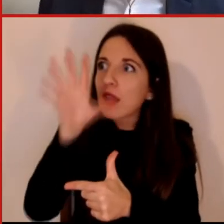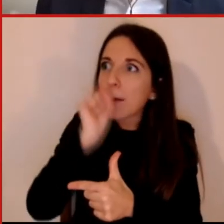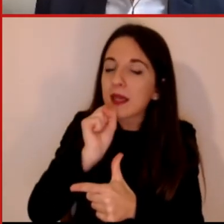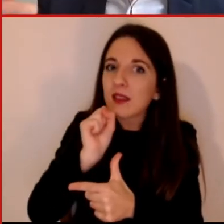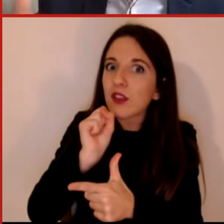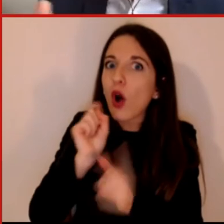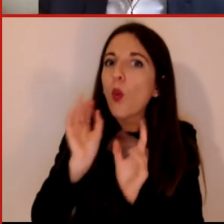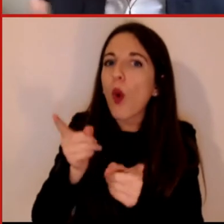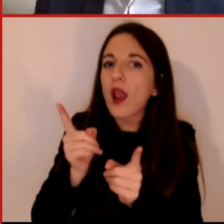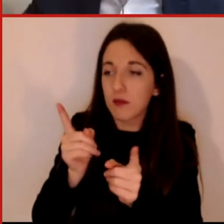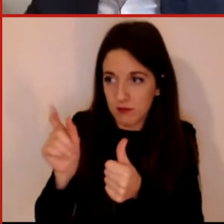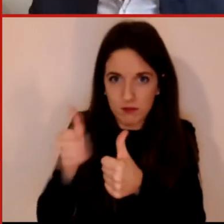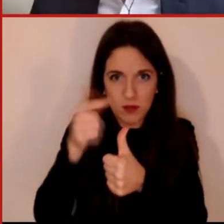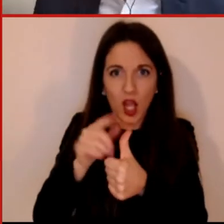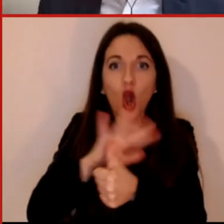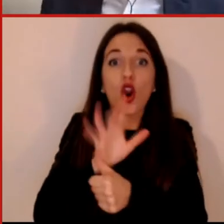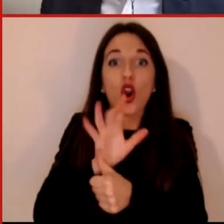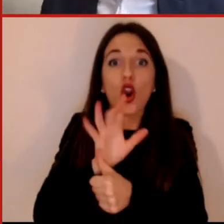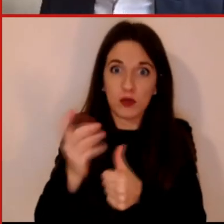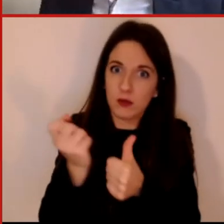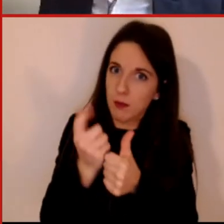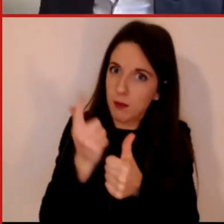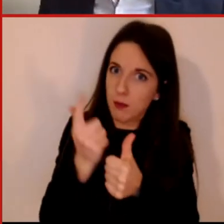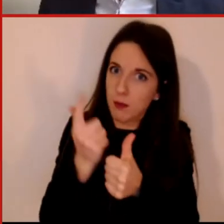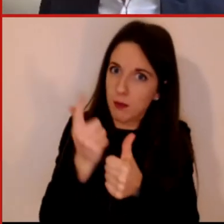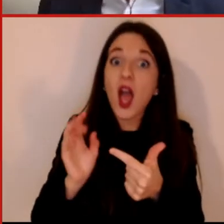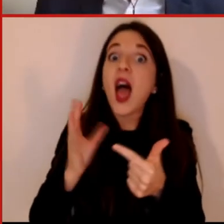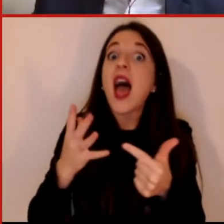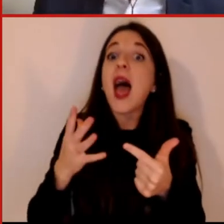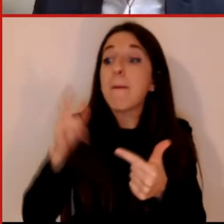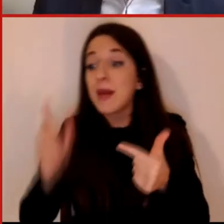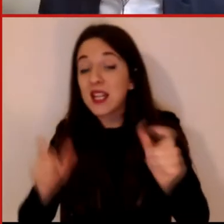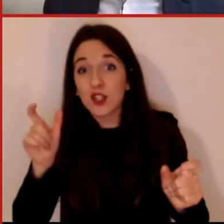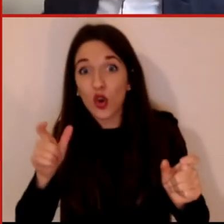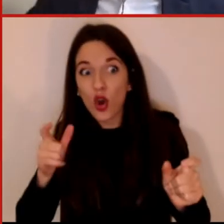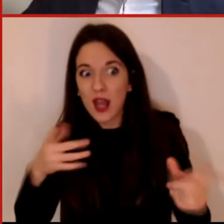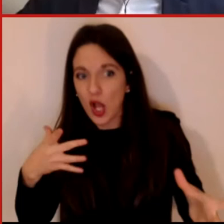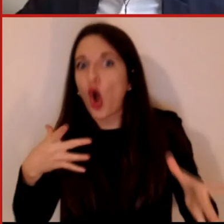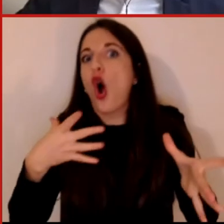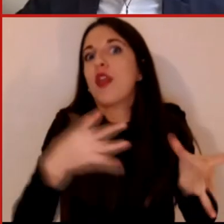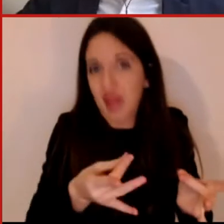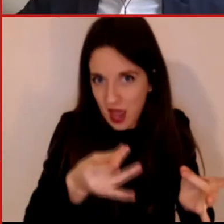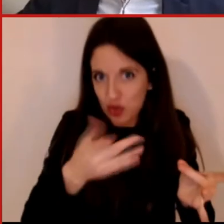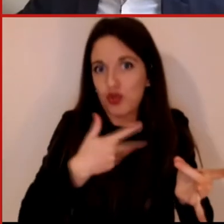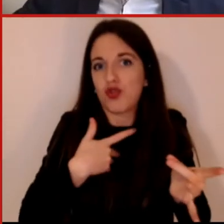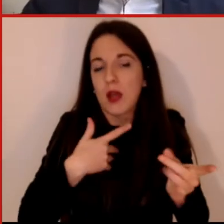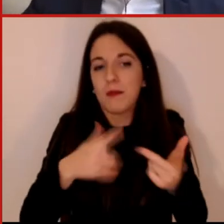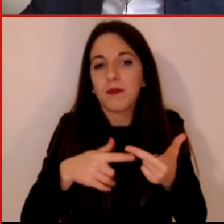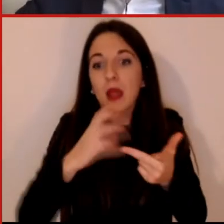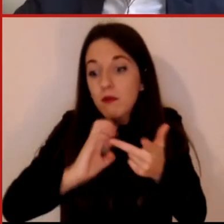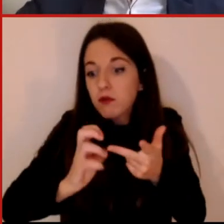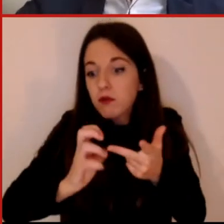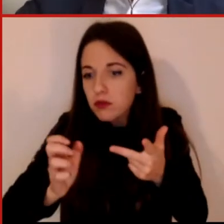e al di là dei 45-50 casi che erano stati riportati ai primi di gennaio in realtà